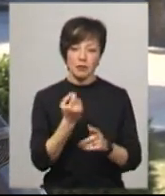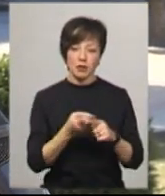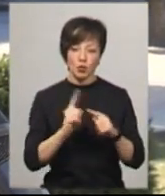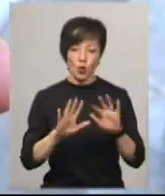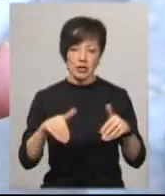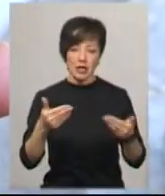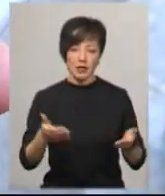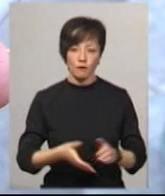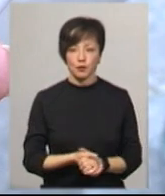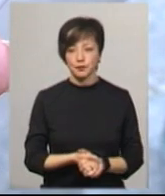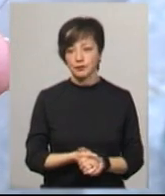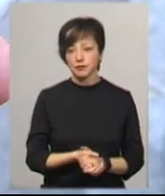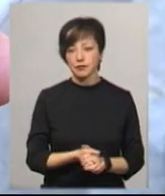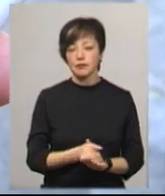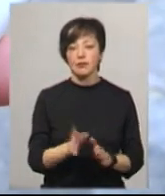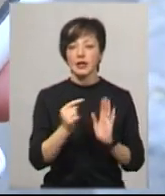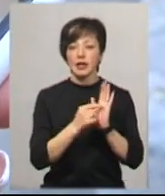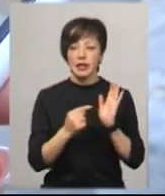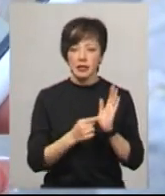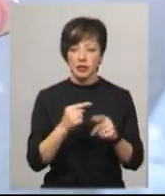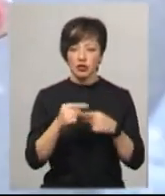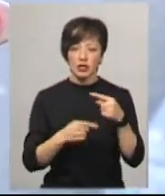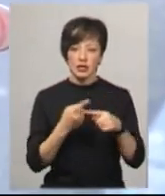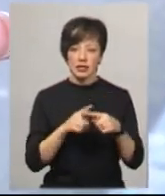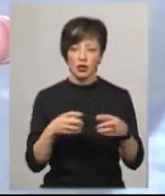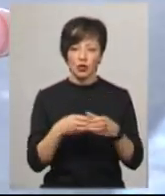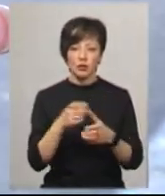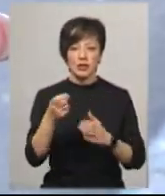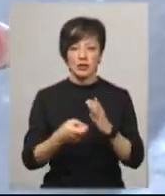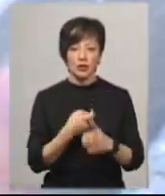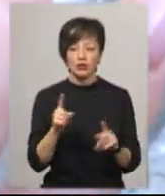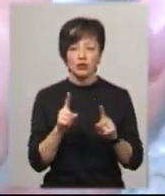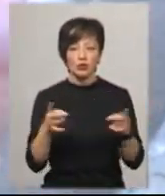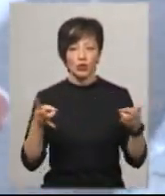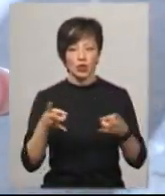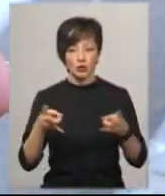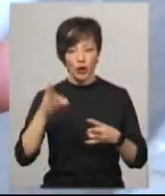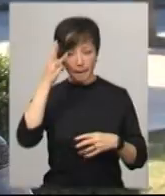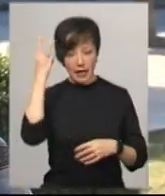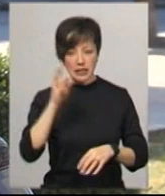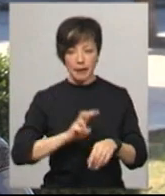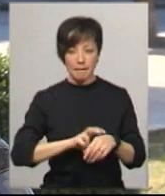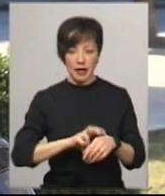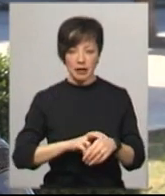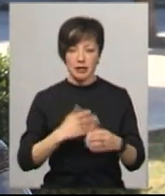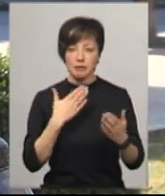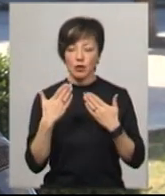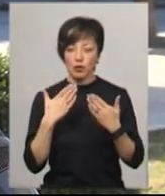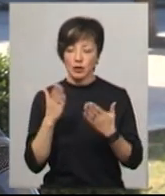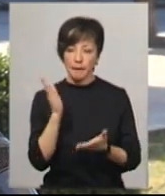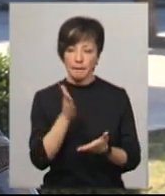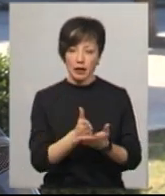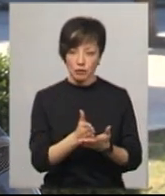цю ініціативу. Волонтерка ділиться, що саме через ці групи вони дізнаються, чого саме потребують хмельницькі медики. Спілкуючись